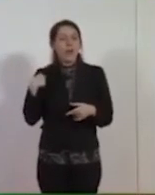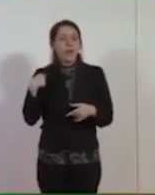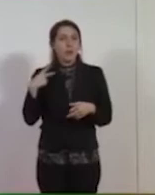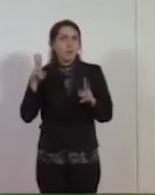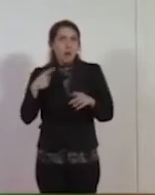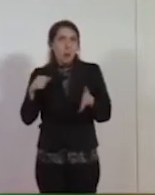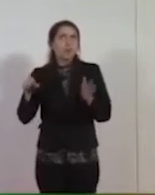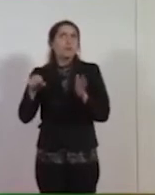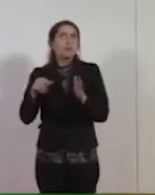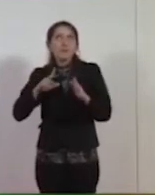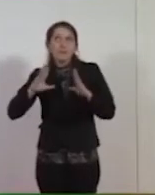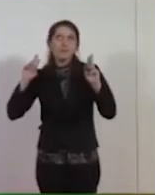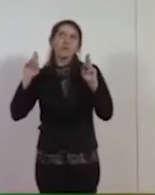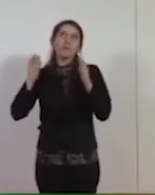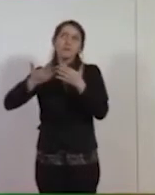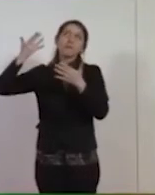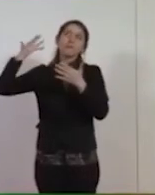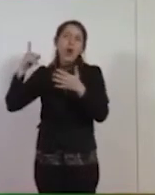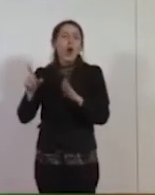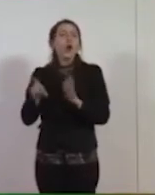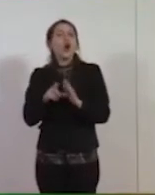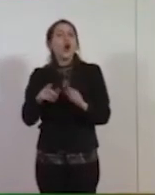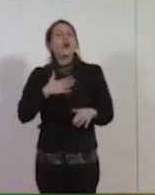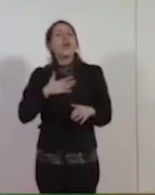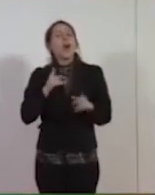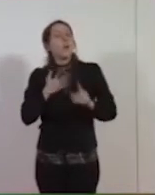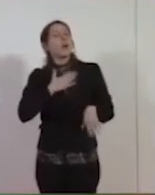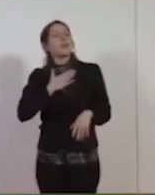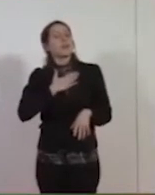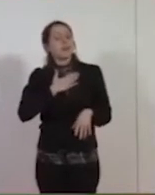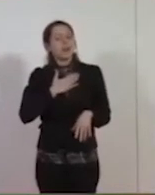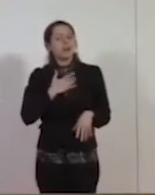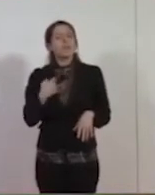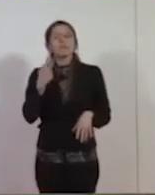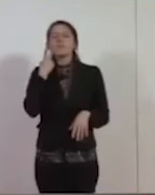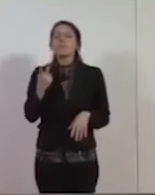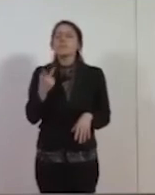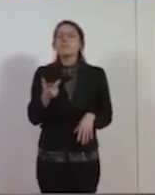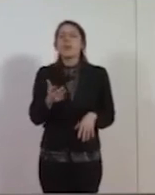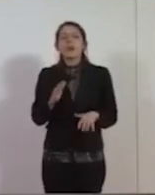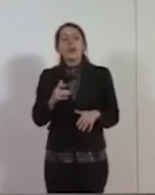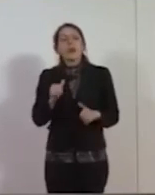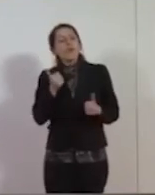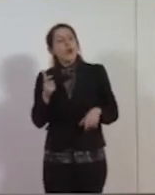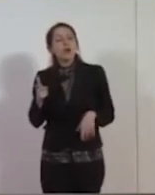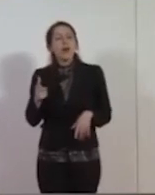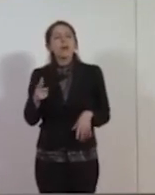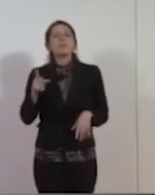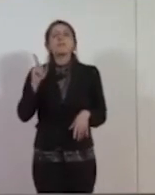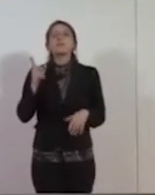storia politica, è vedere il disprezzo umano che i grillini hanno per le altre persone.